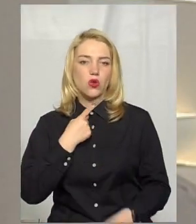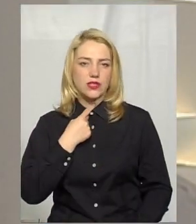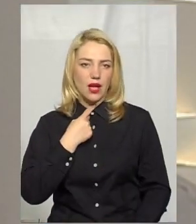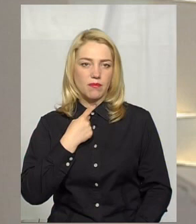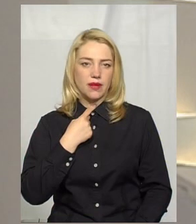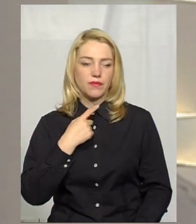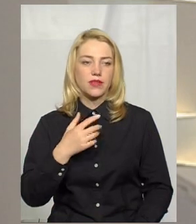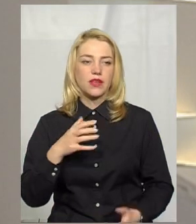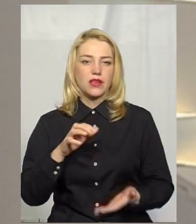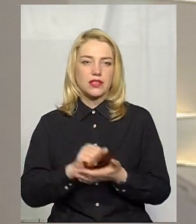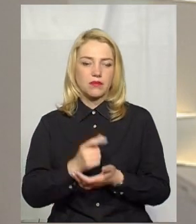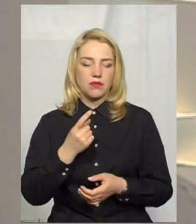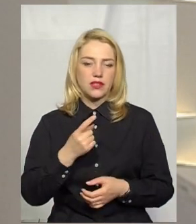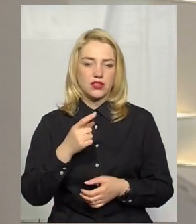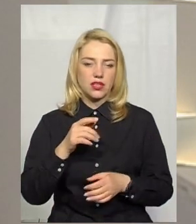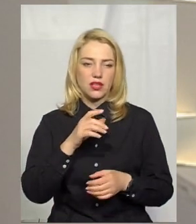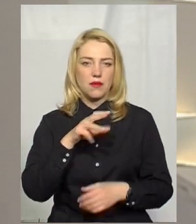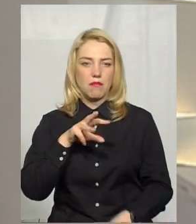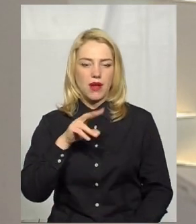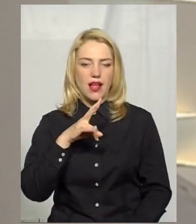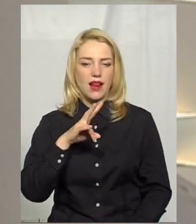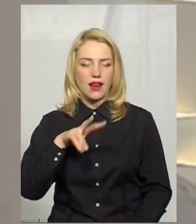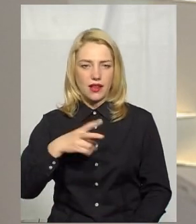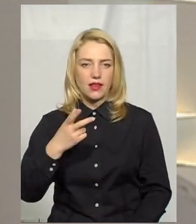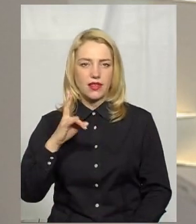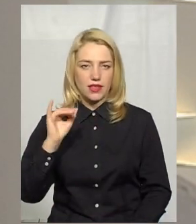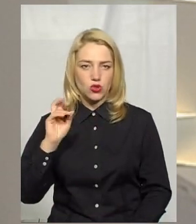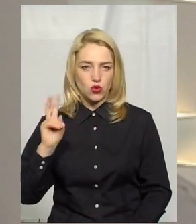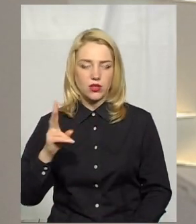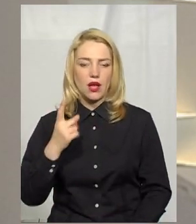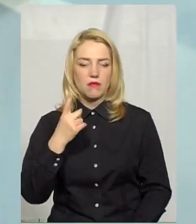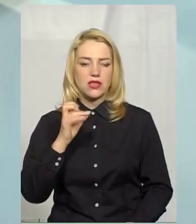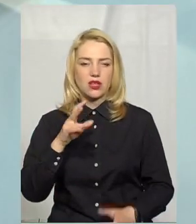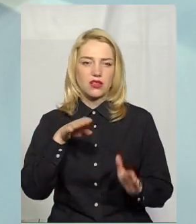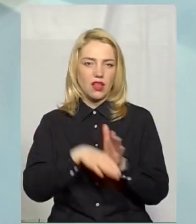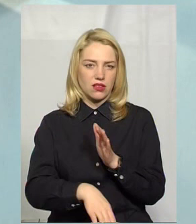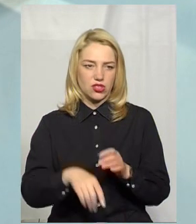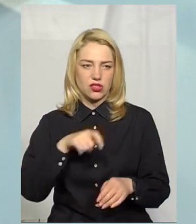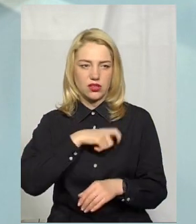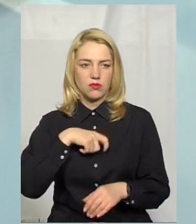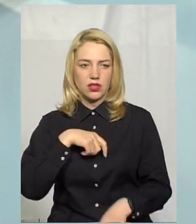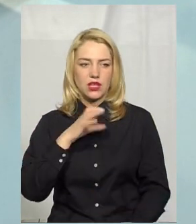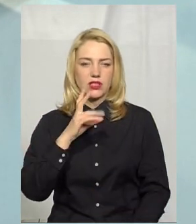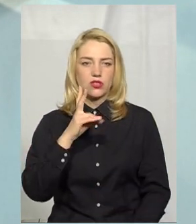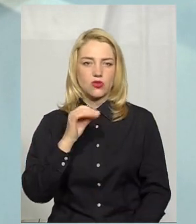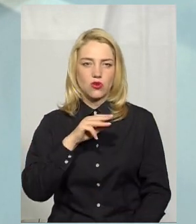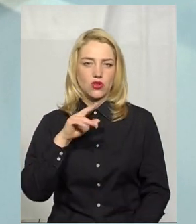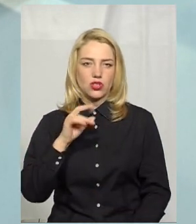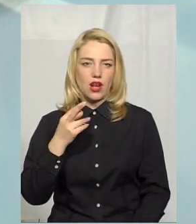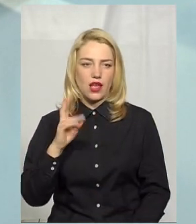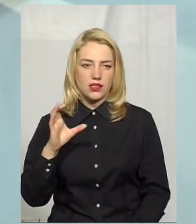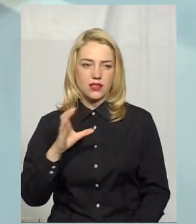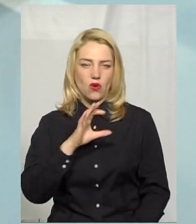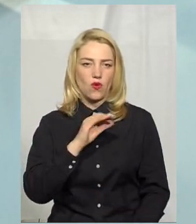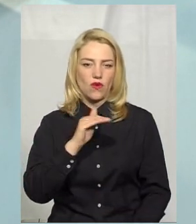набрав Ігор Мельничук А перше місце як найгірші депутати у нас розділили двоє Це Олександр Скотеляс та